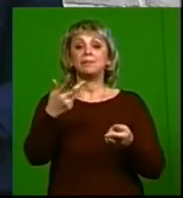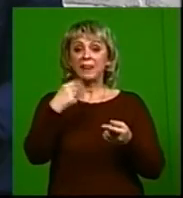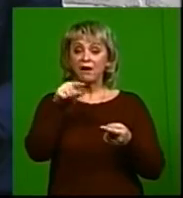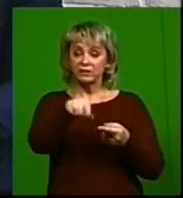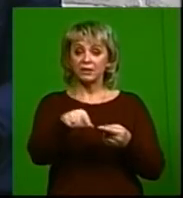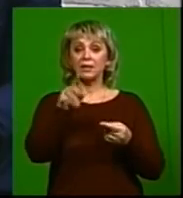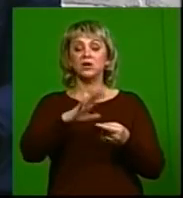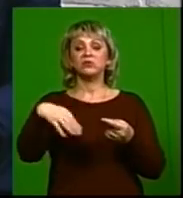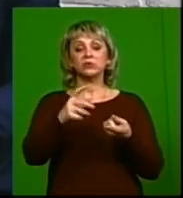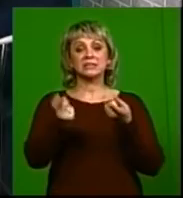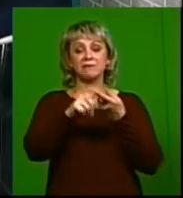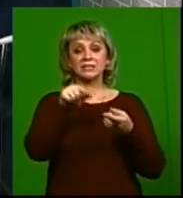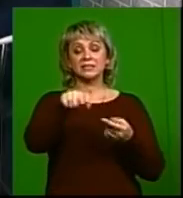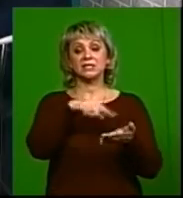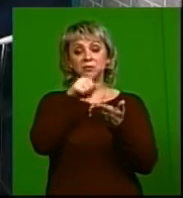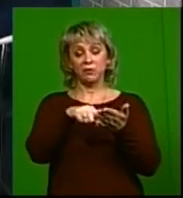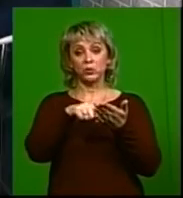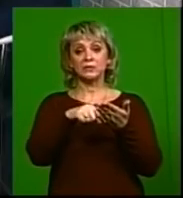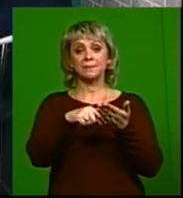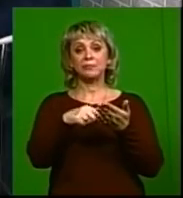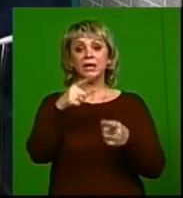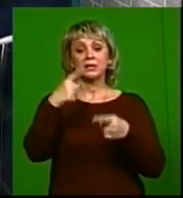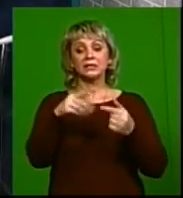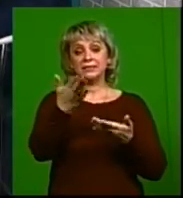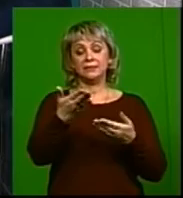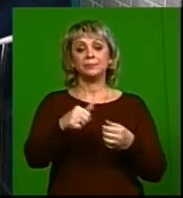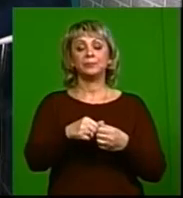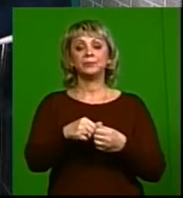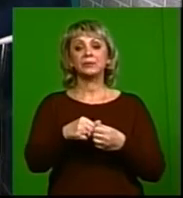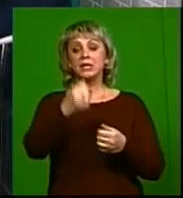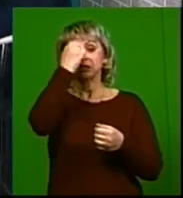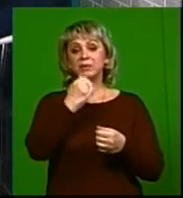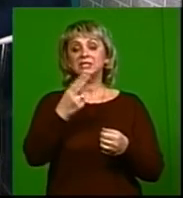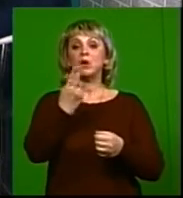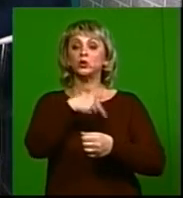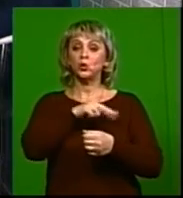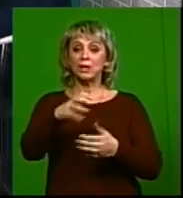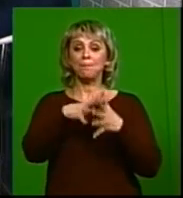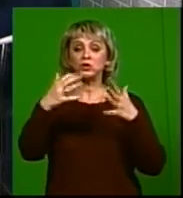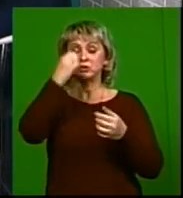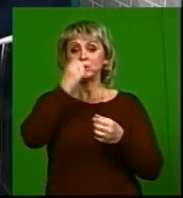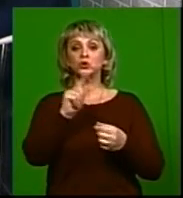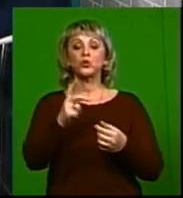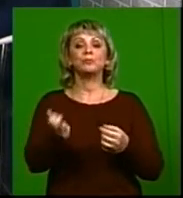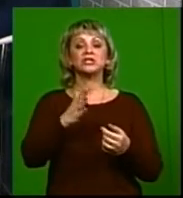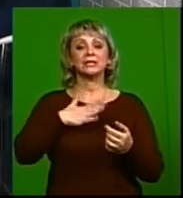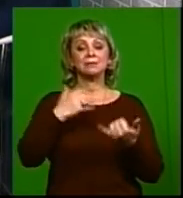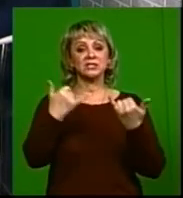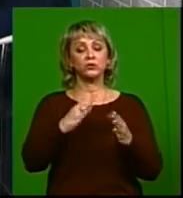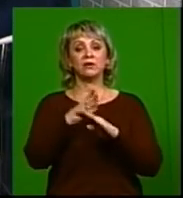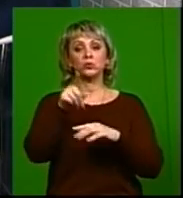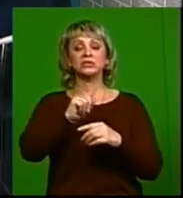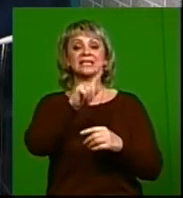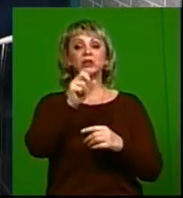здоровья, но и связанные с другими вопросами родительско-детских отношений. Спасибо, доктор. Большое спасибо, что пришли к нам сегодня в гости, за